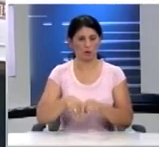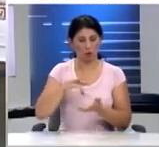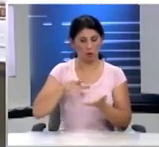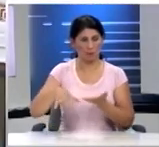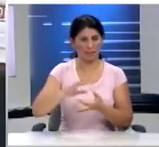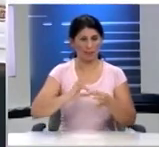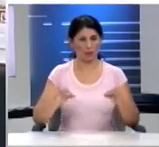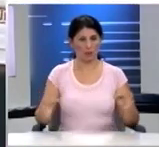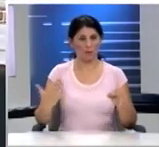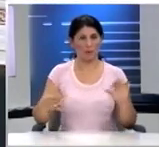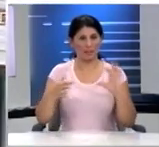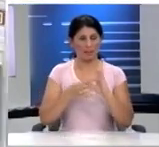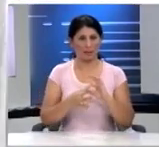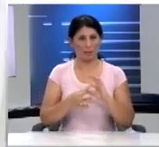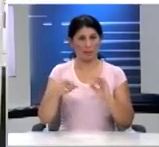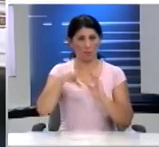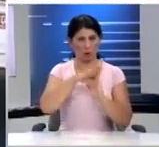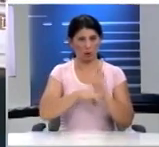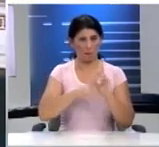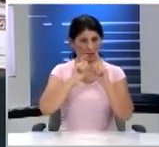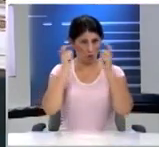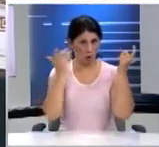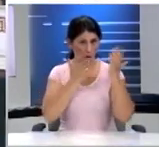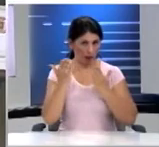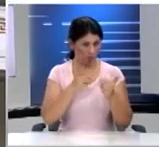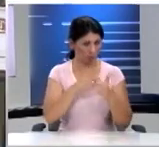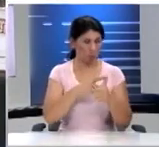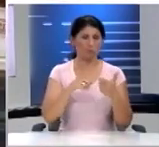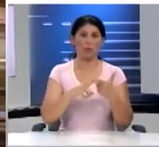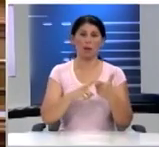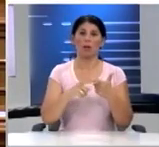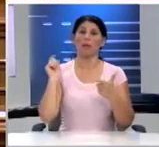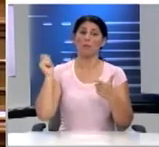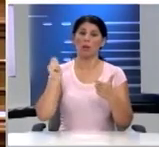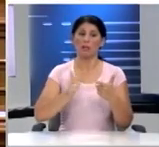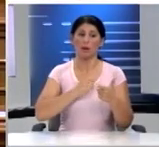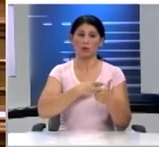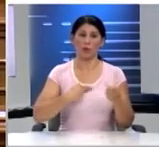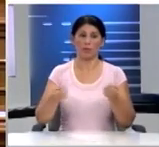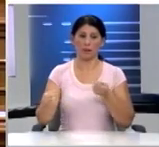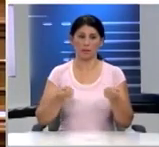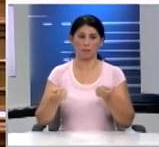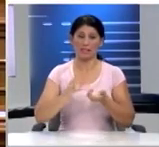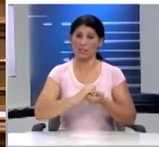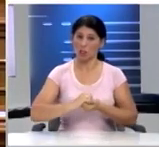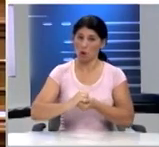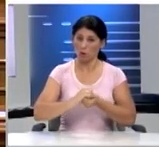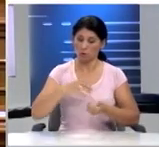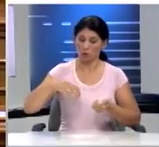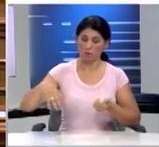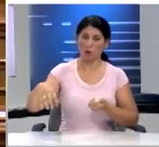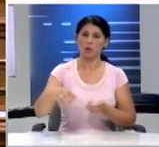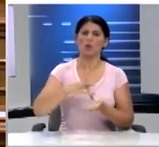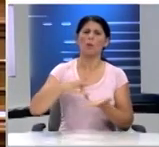ιστορία που θα είναι συνδεδεμένη τόσο με τα προγράμματα του σχολείου όσο και με την πολιτική αυτοδιοίκηση με συλλόγους και φορείς της